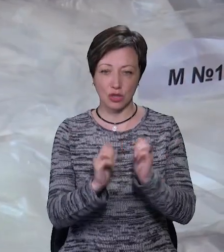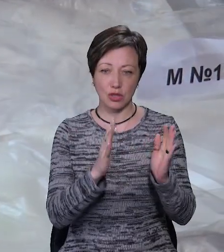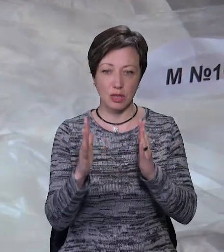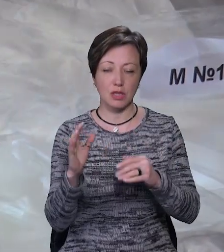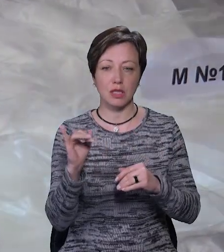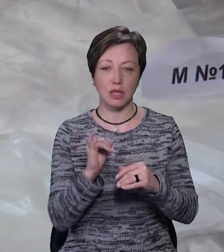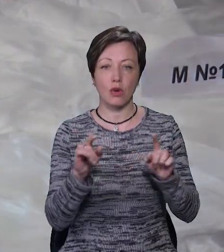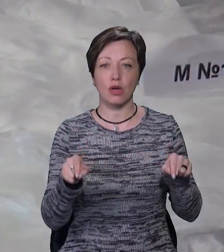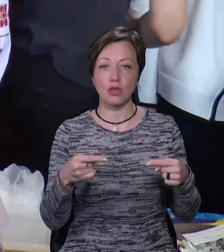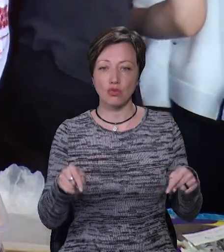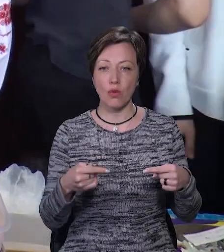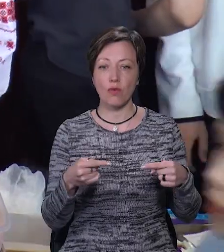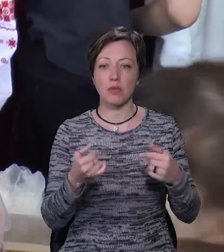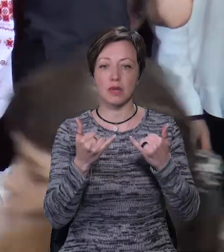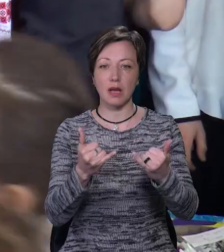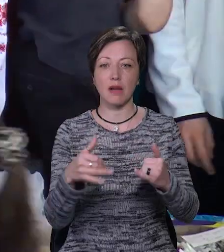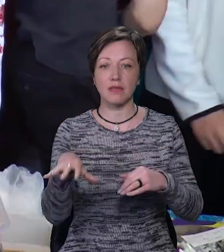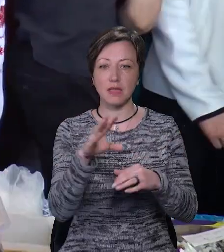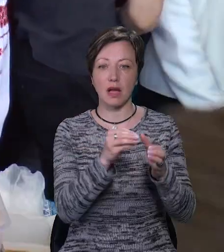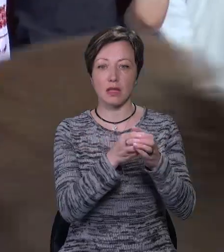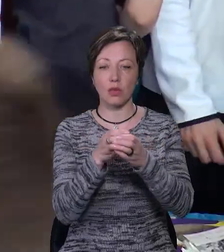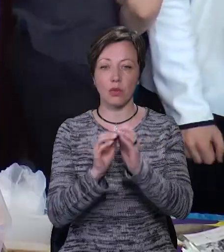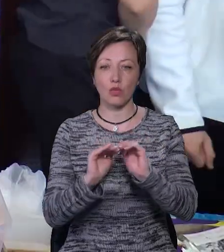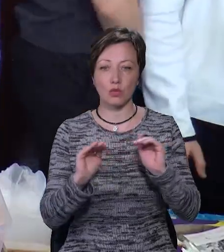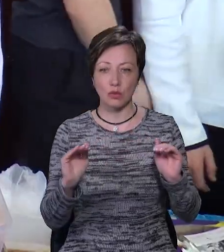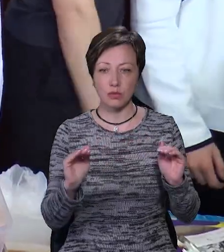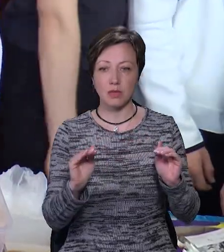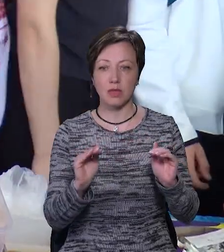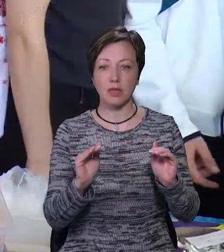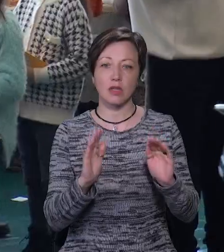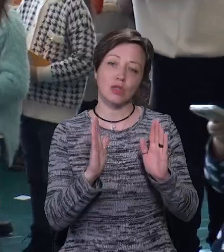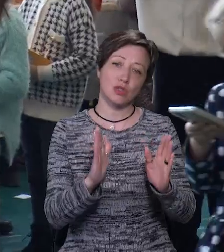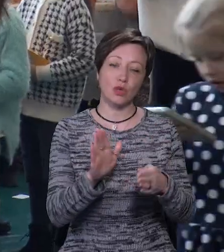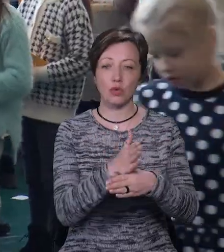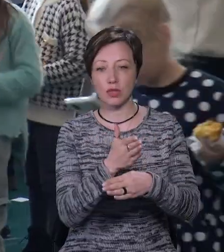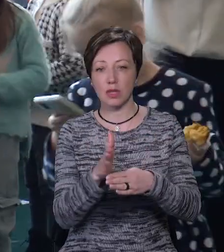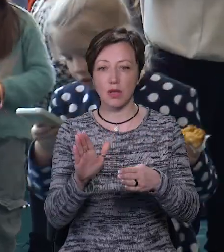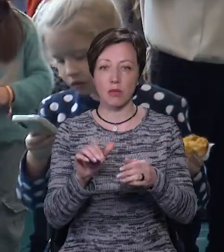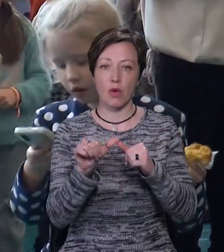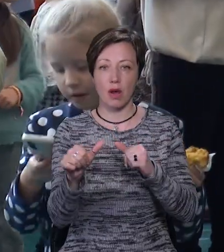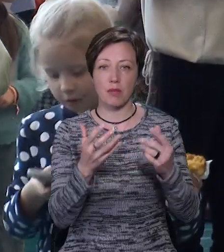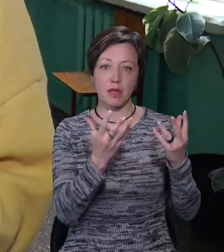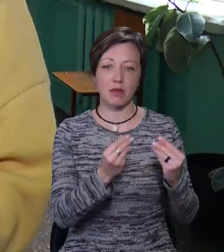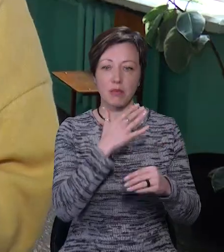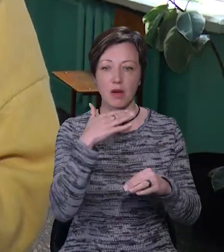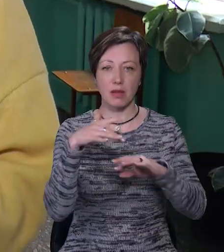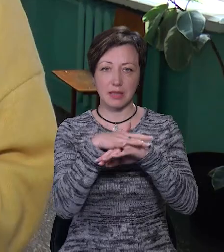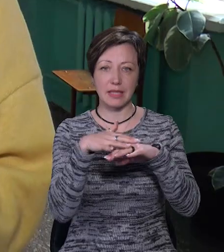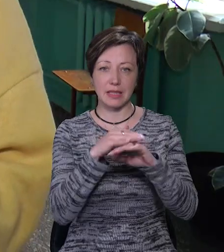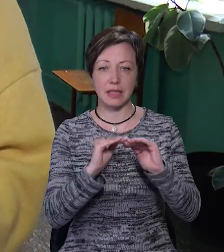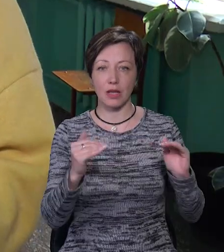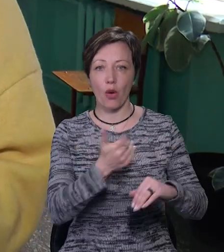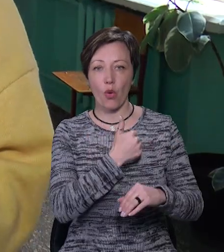І організовуємо ми їх для усіх категорій учнів. Лише розділяємо в окремі дні, тому що багато дуже дітей